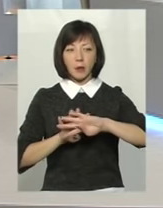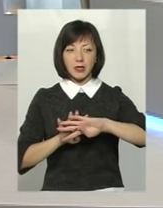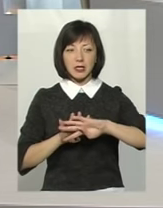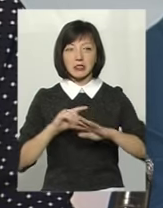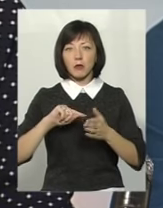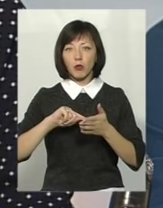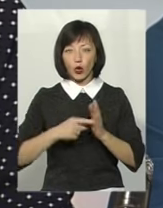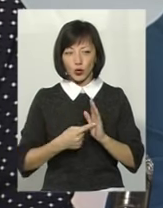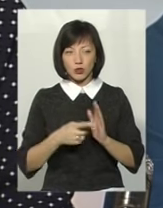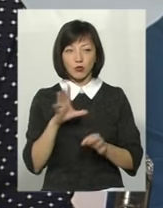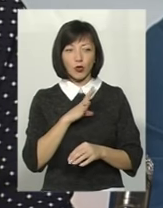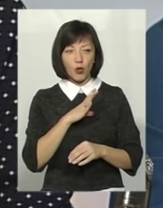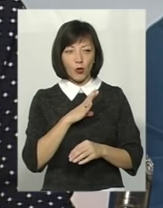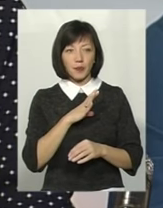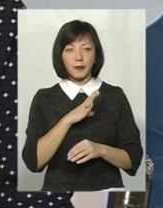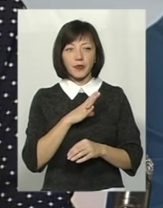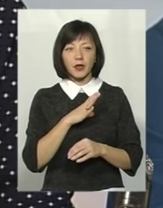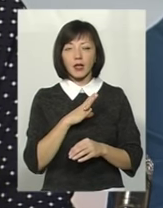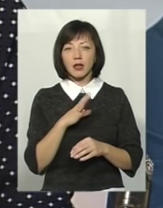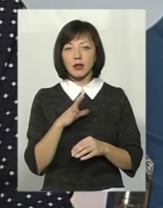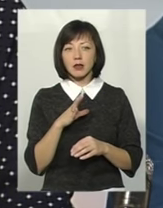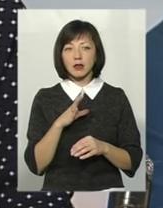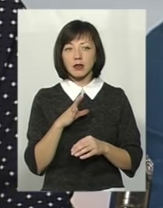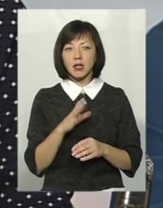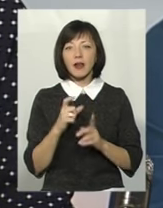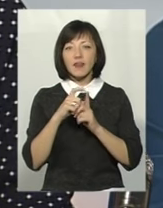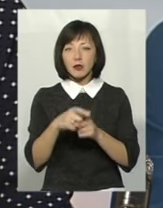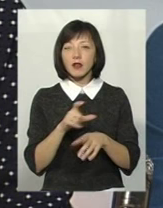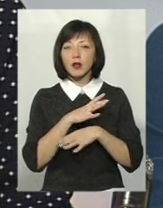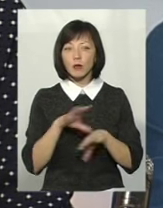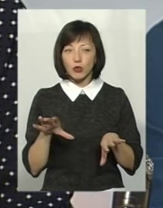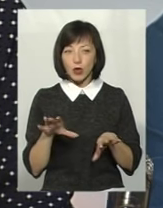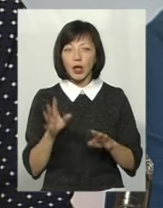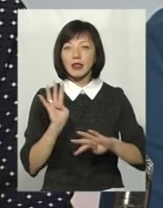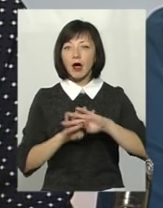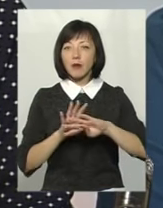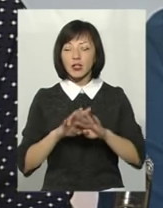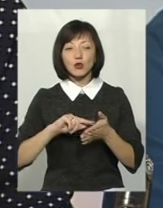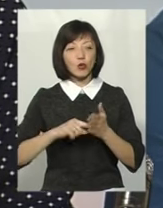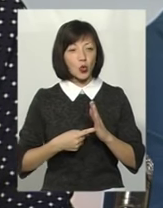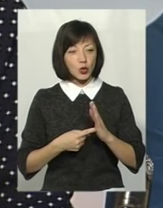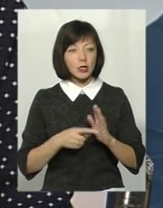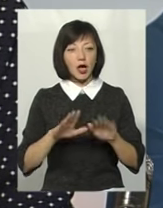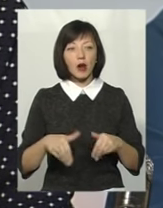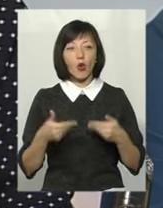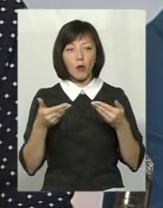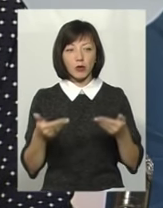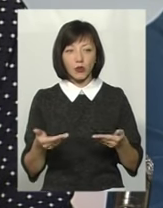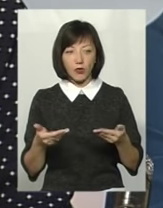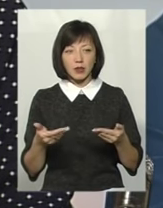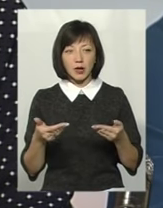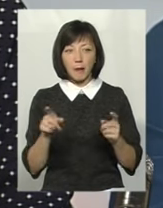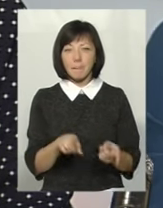задано було запитання, не було відповіді. Таблицю множення рекомендовано